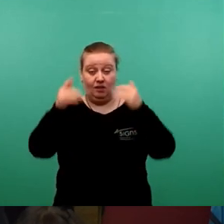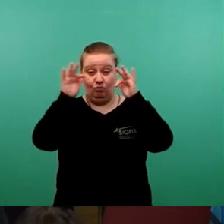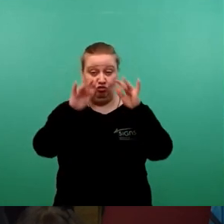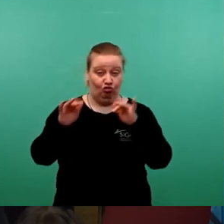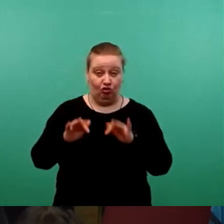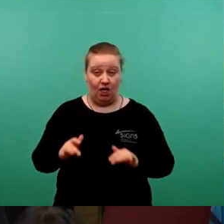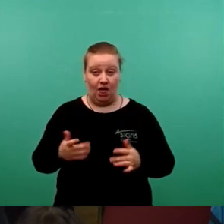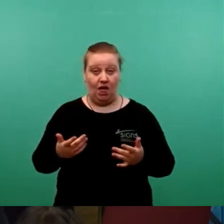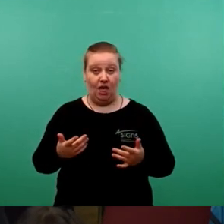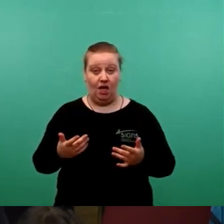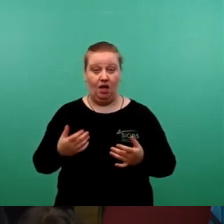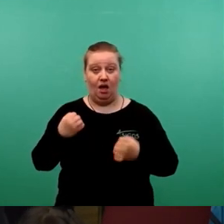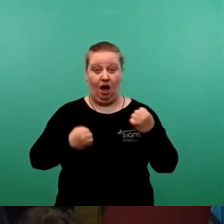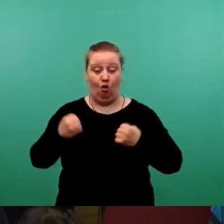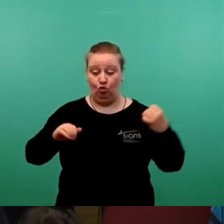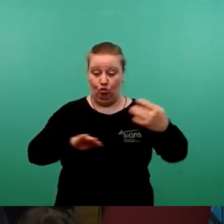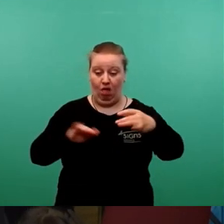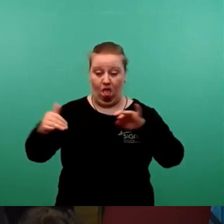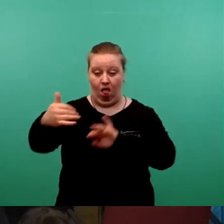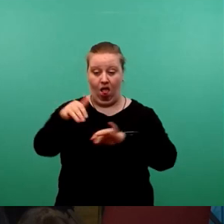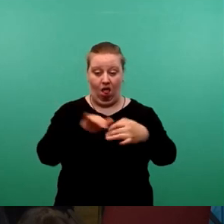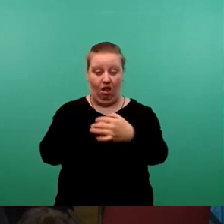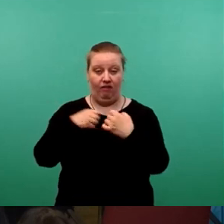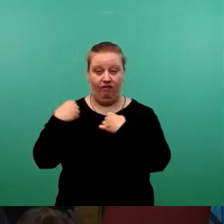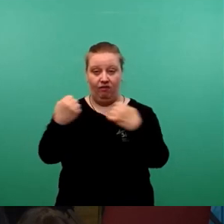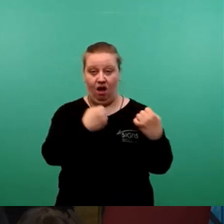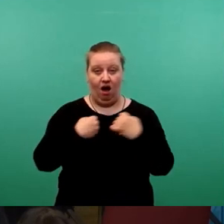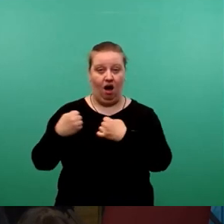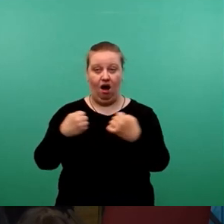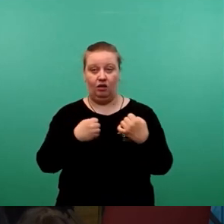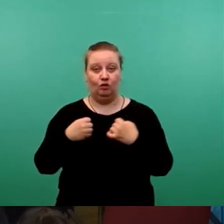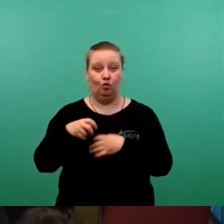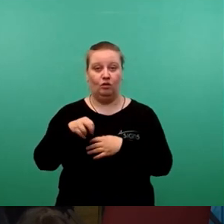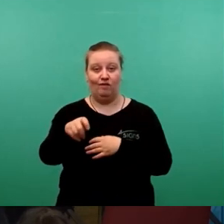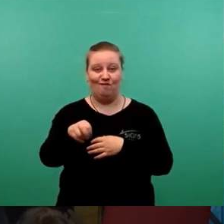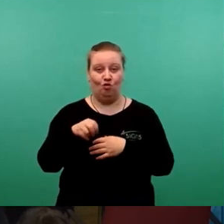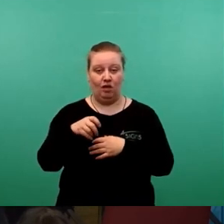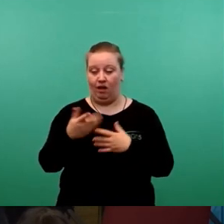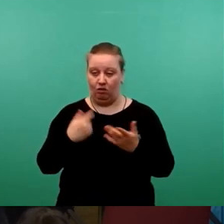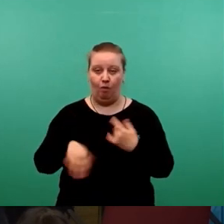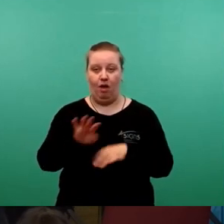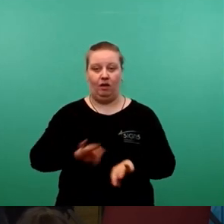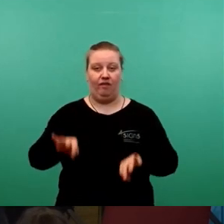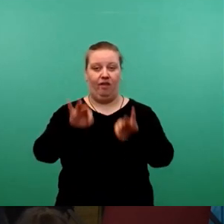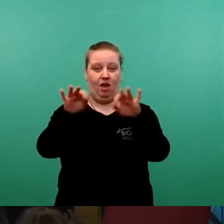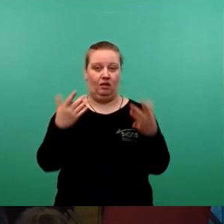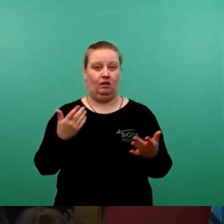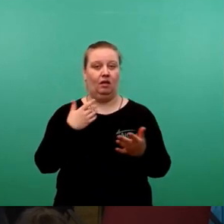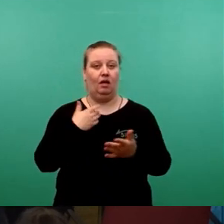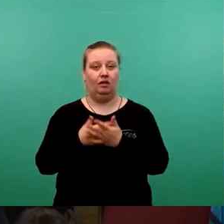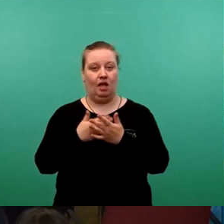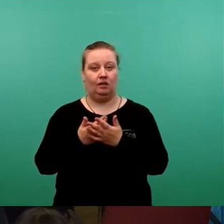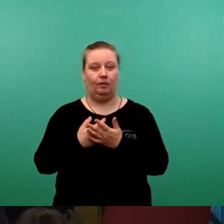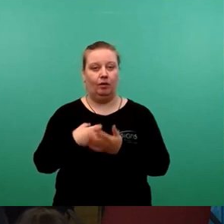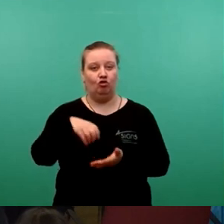sichtbar, Autos kreuz und quer über diesen Platz fahren und FußgängerInnen dabei gefährden. Deshalb gibt es im Stadtteil